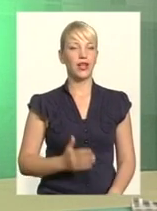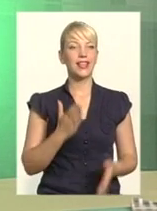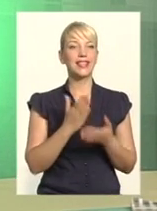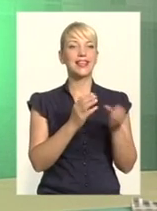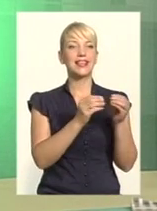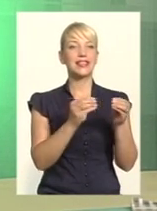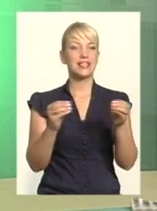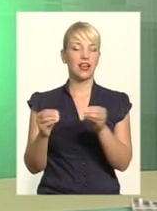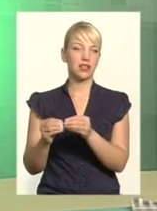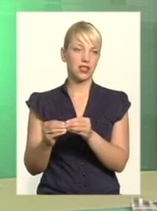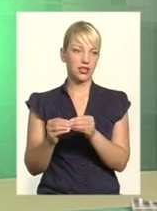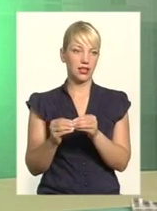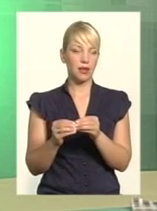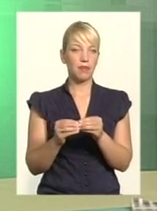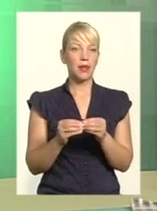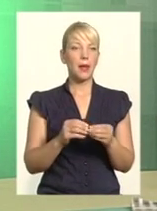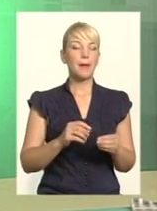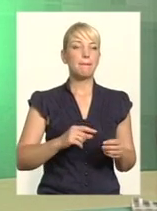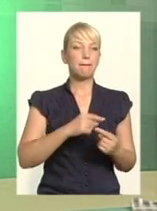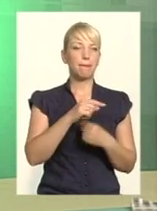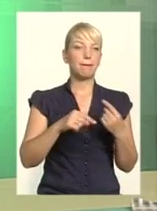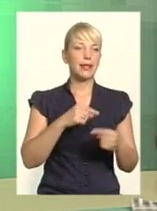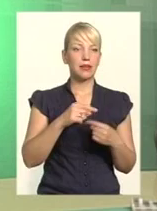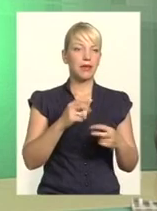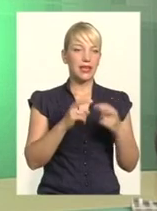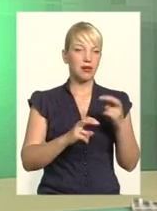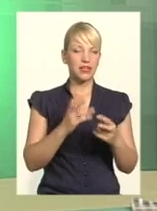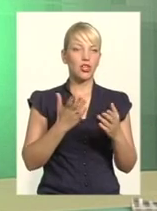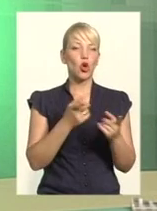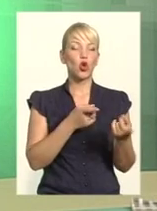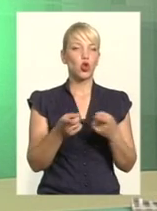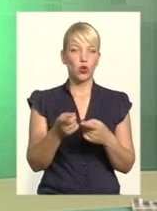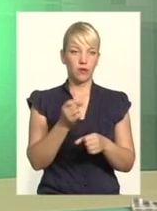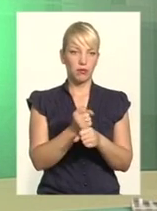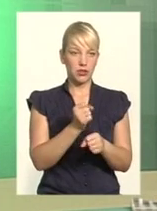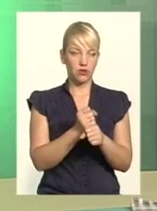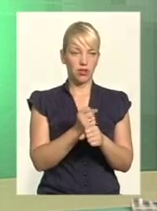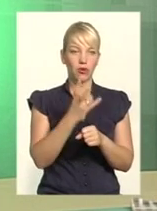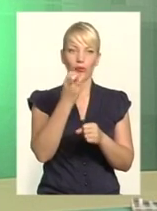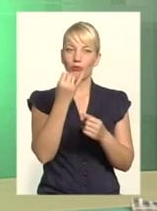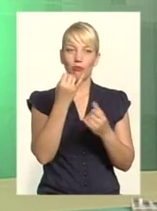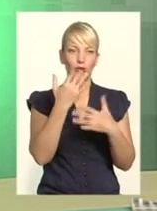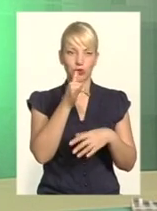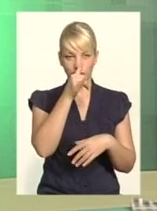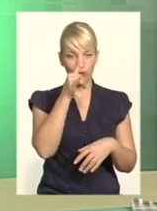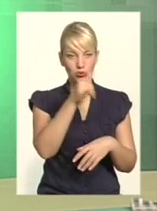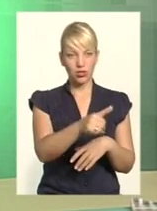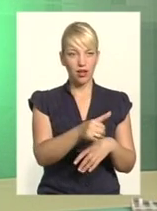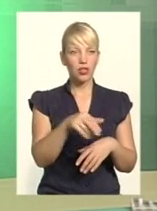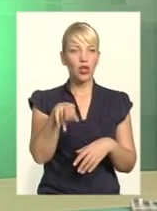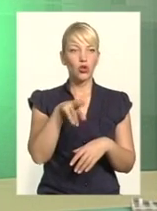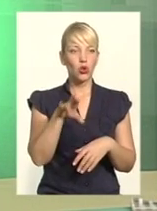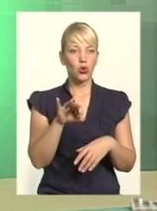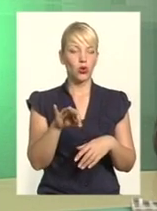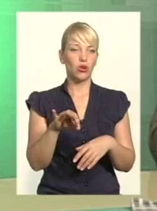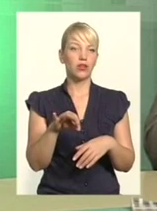підприємств, які готові працювати. Їх просто не пускають до державних коштів. І цю ситуацію треба